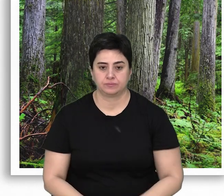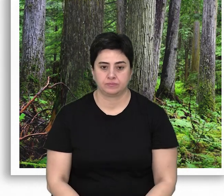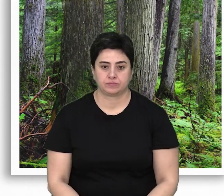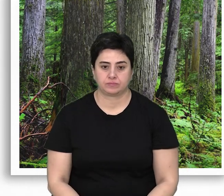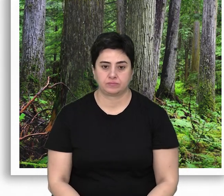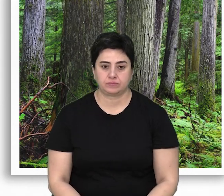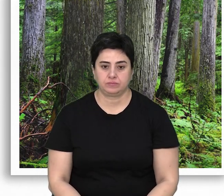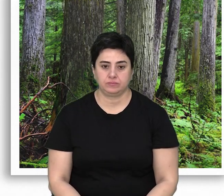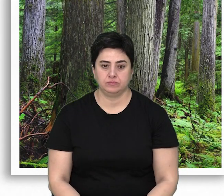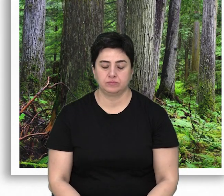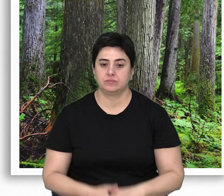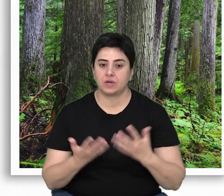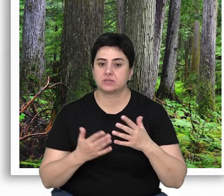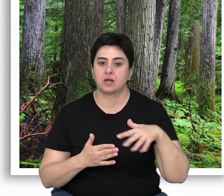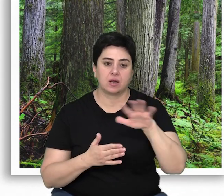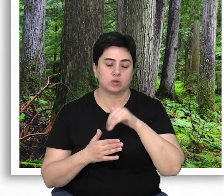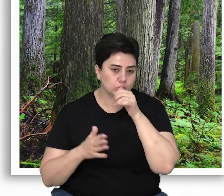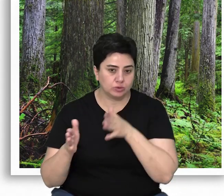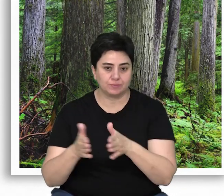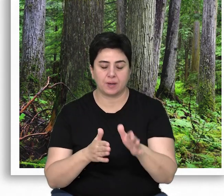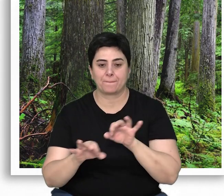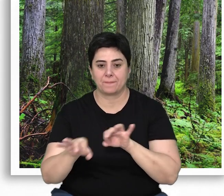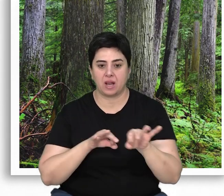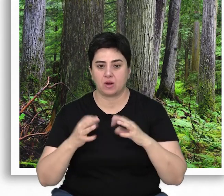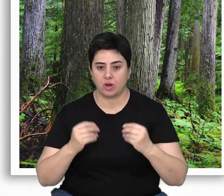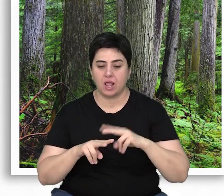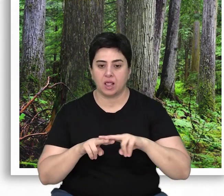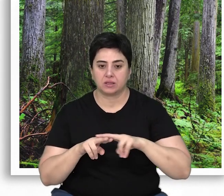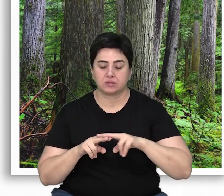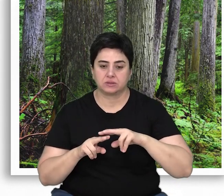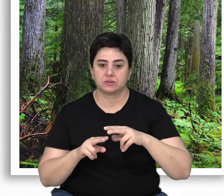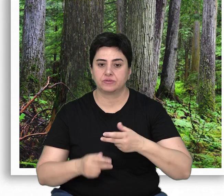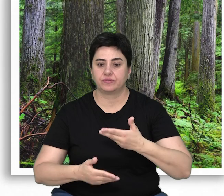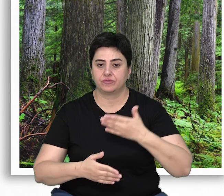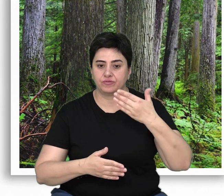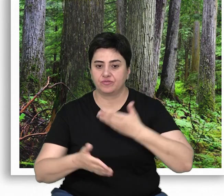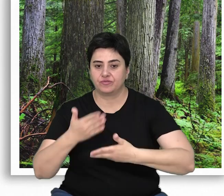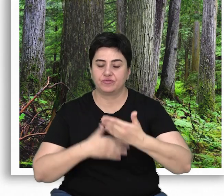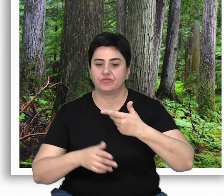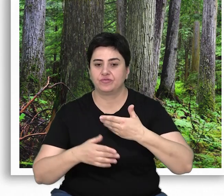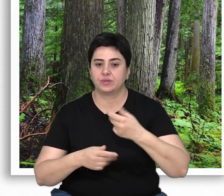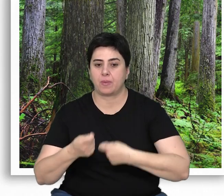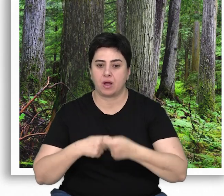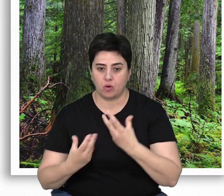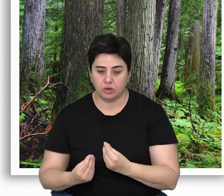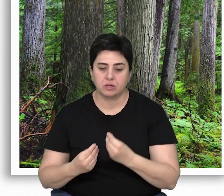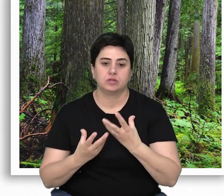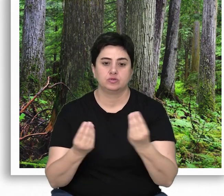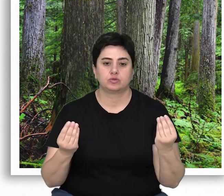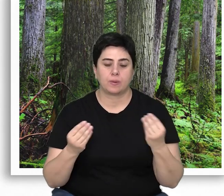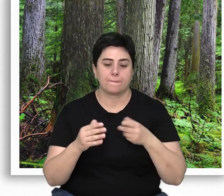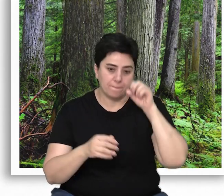tehditlerdir. Neredeyse her ırmak üzerinde planlanan elektrik santralleri ülkenin her yanında verilmiş